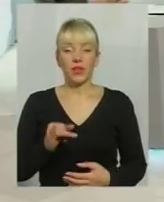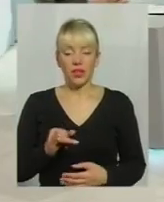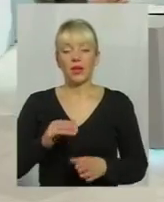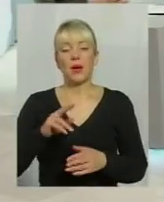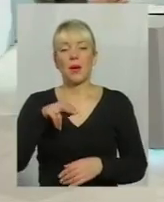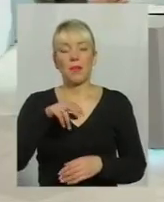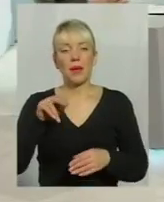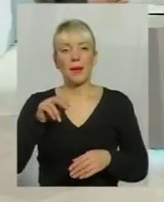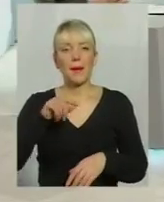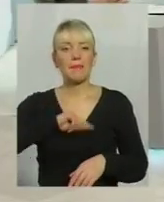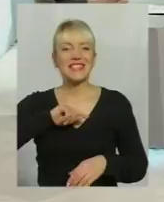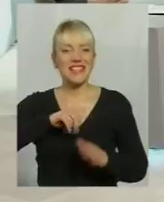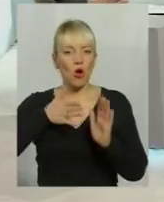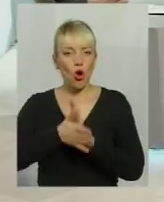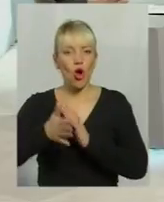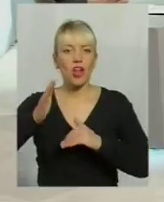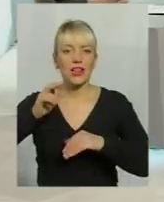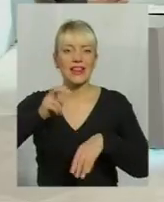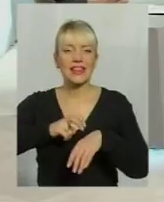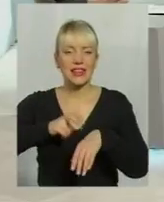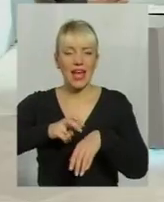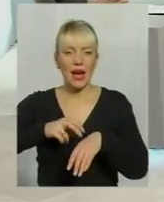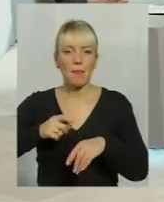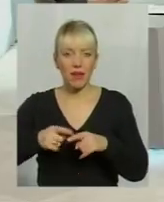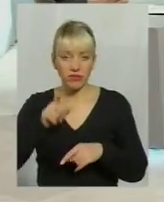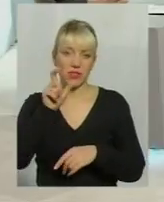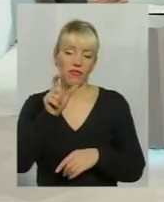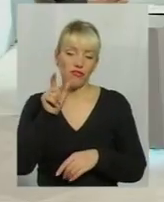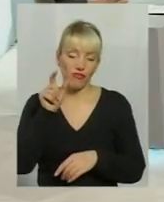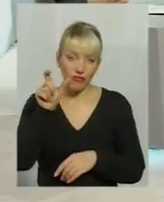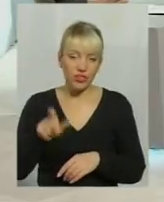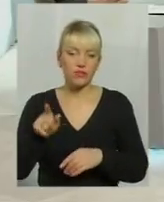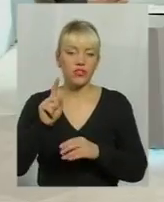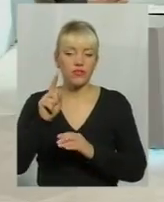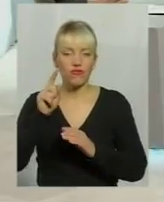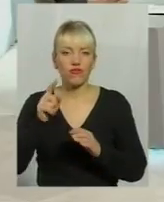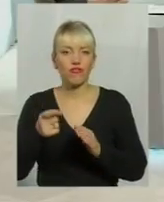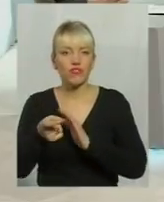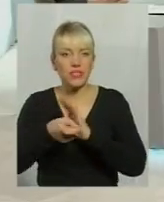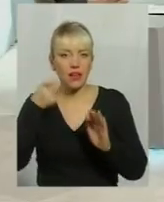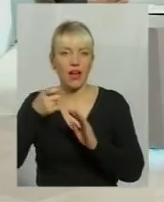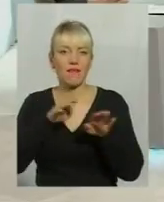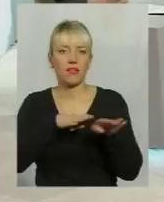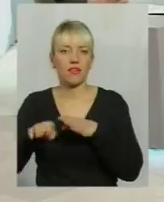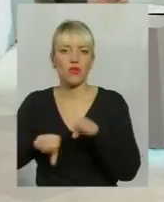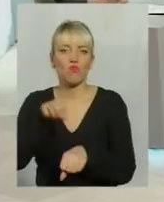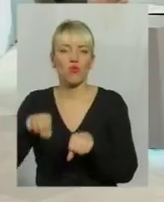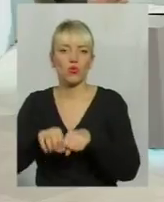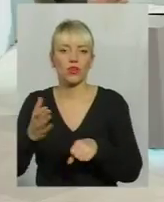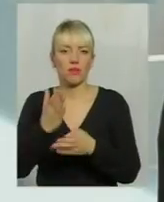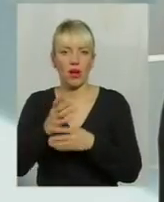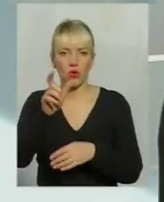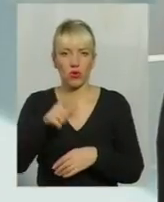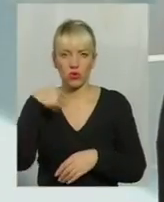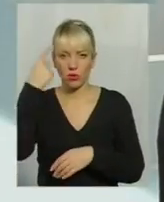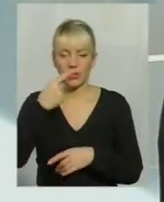психотерапевт може визначити той рівень порушень, який має особистість на сьогоднішній день, ті